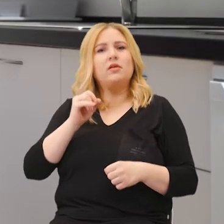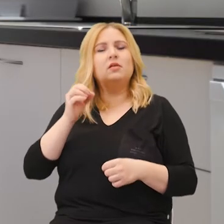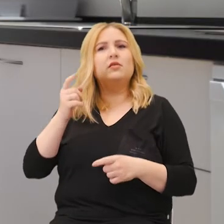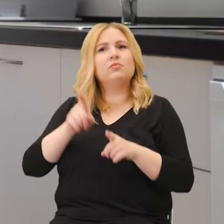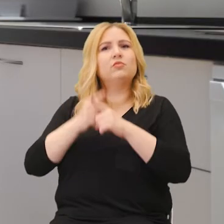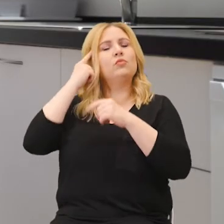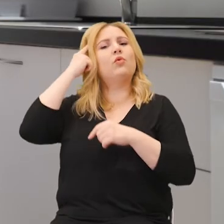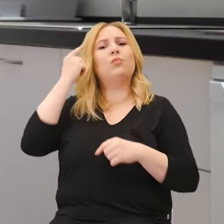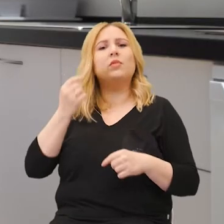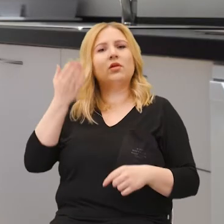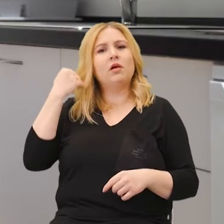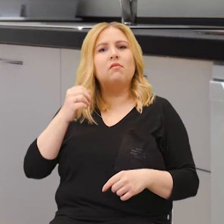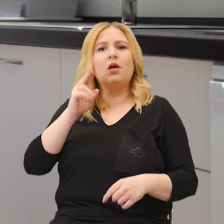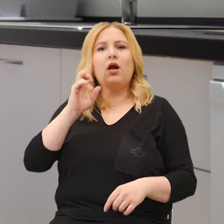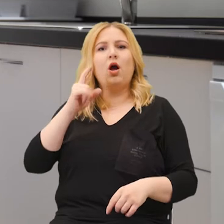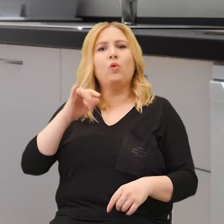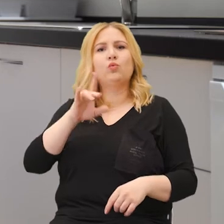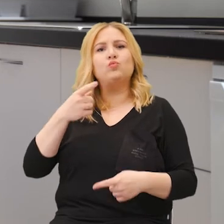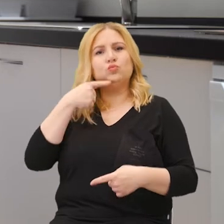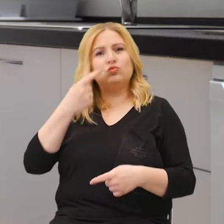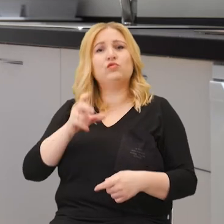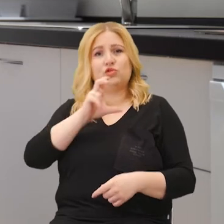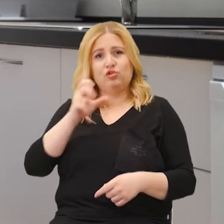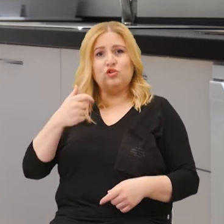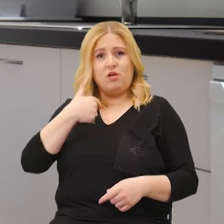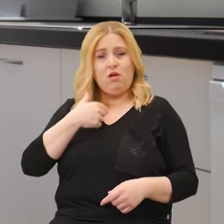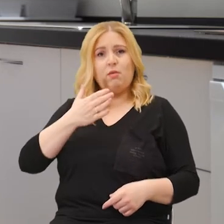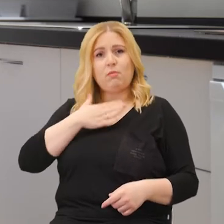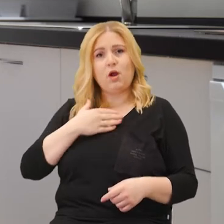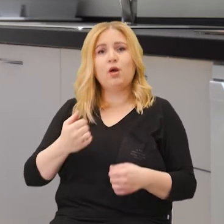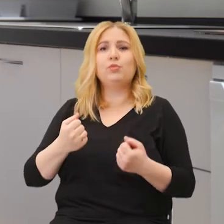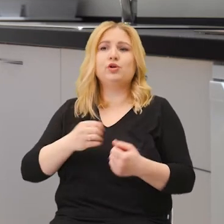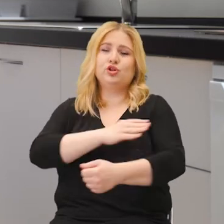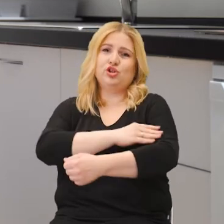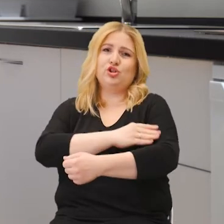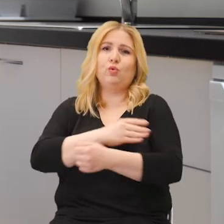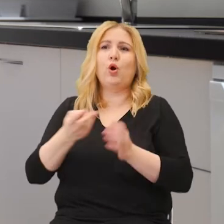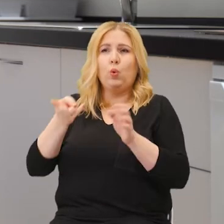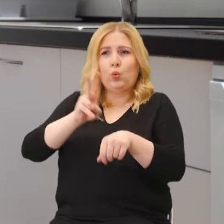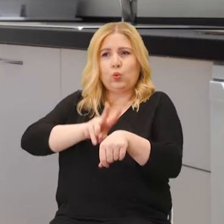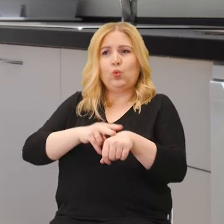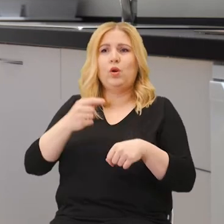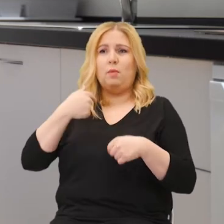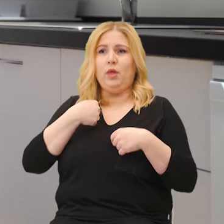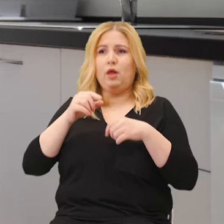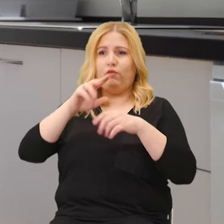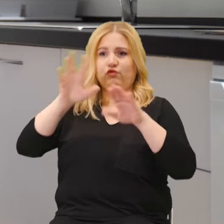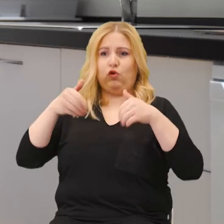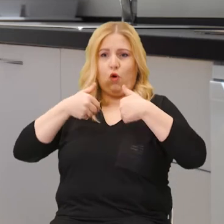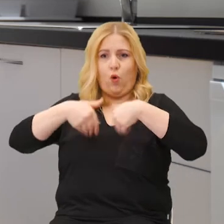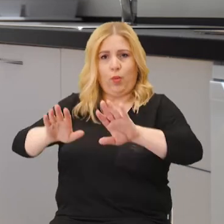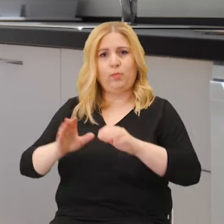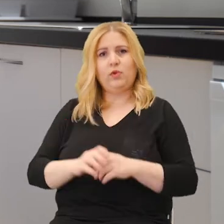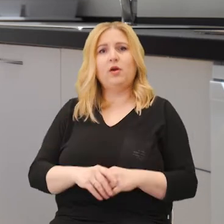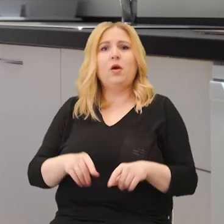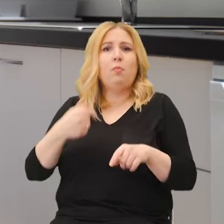przepłynęła przez jej pamięć. Czyżby rzeczywiście miała w sobie siłę odstręczającą każdego, kto się do niej zbliży?